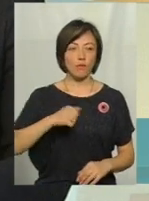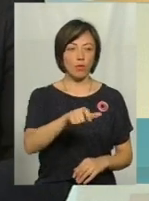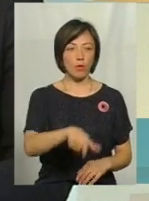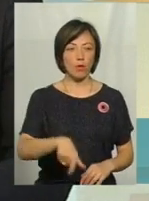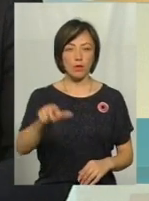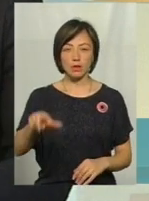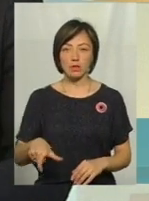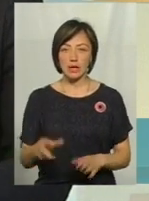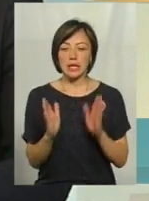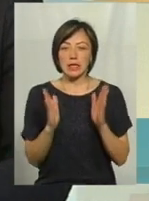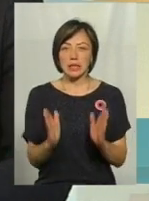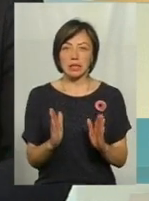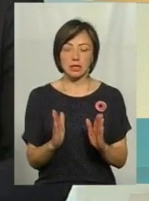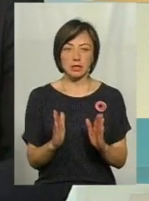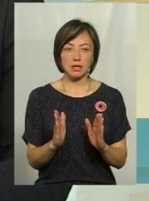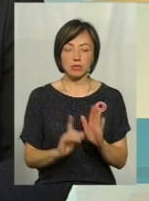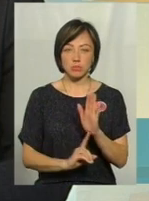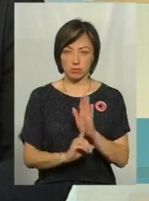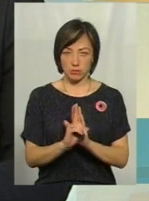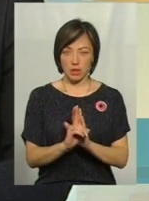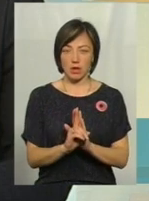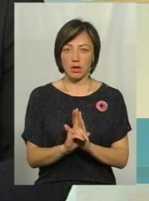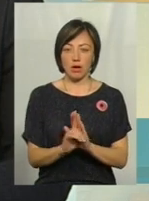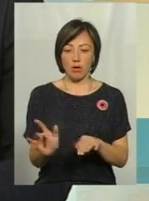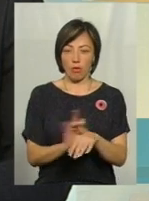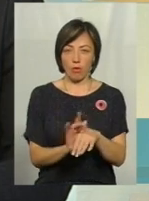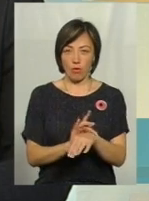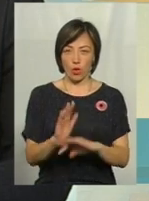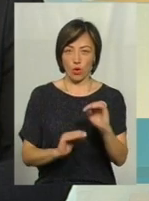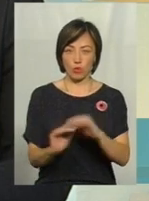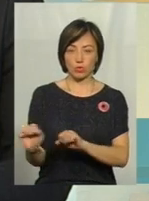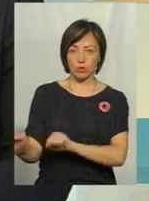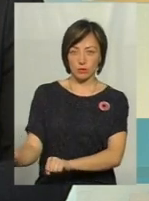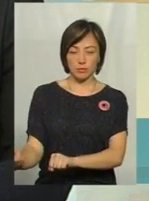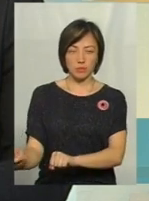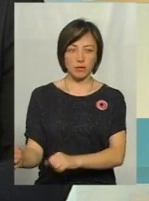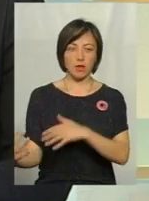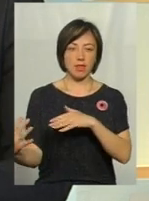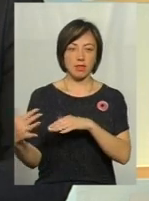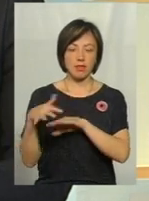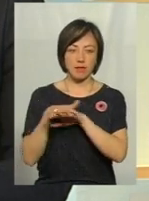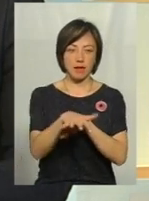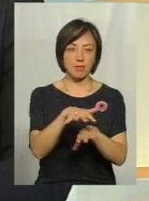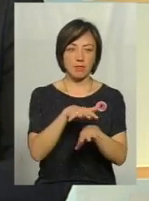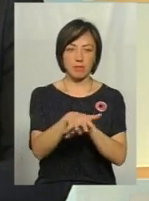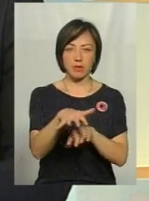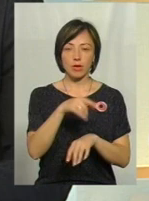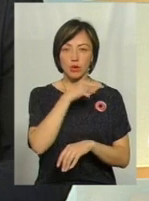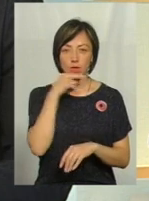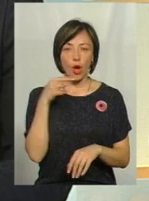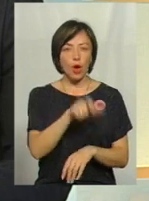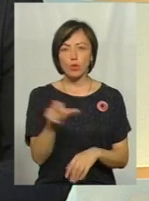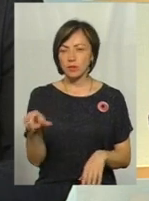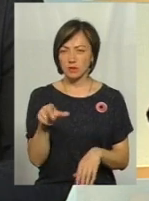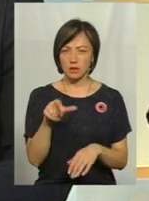яким тільки слава, практично голіруч зупинили армаду, яка наступала. Люський фактор